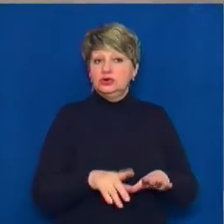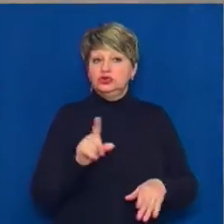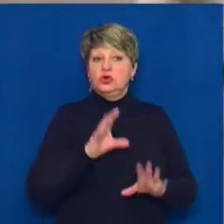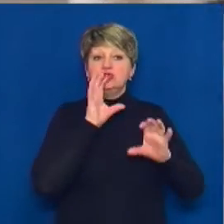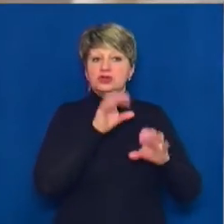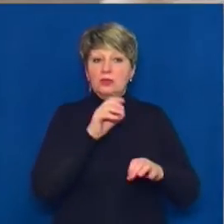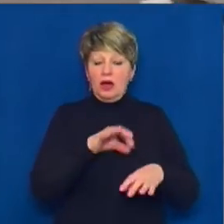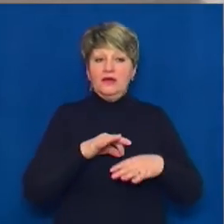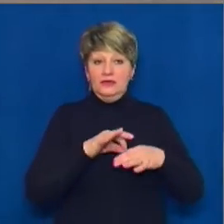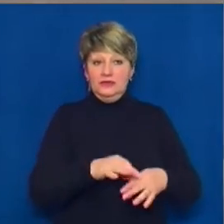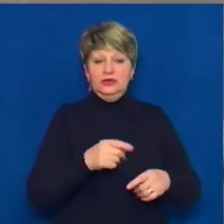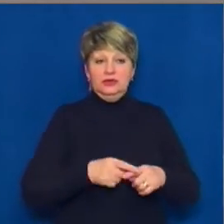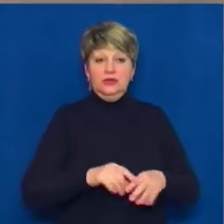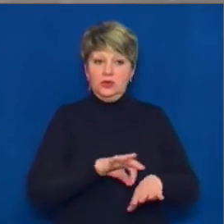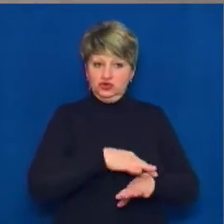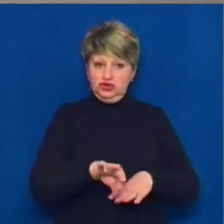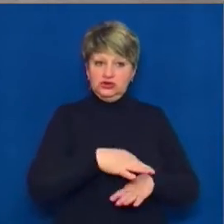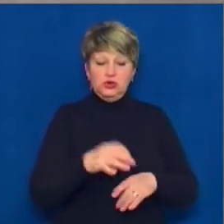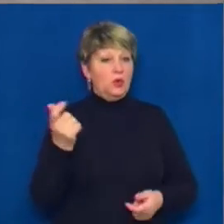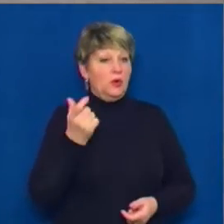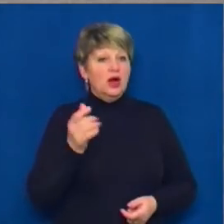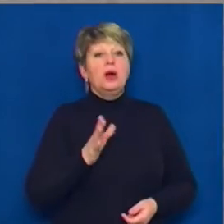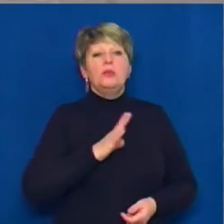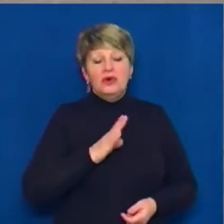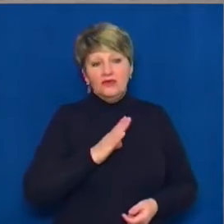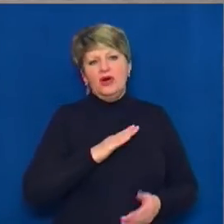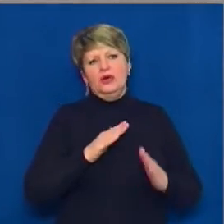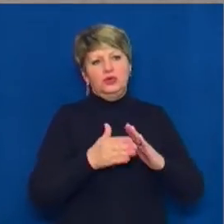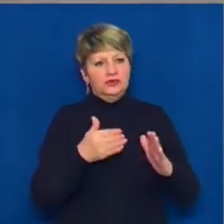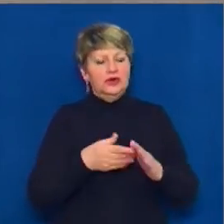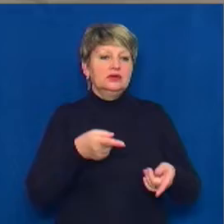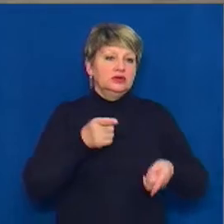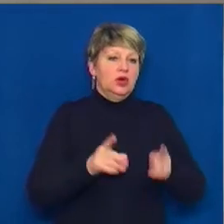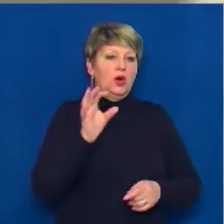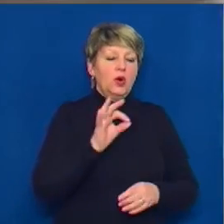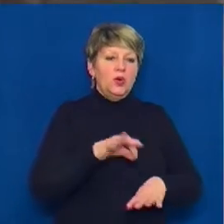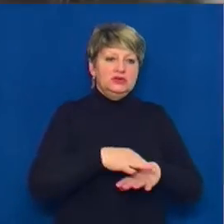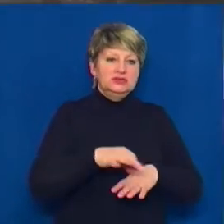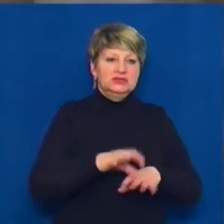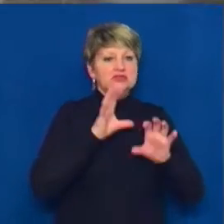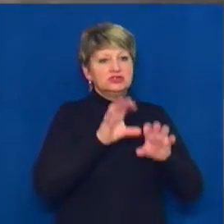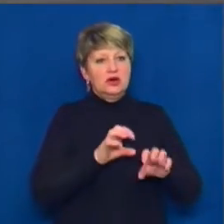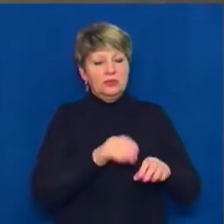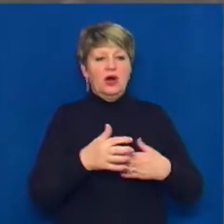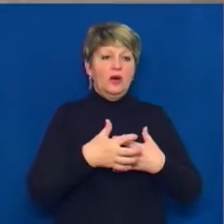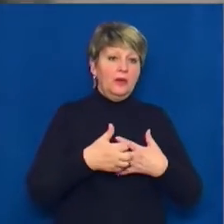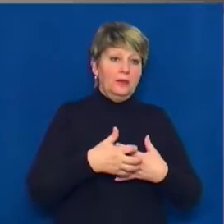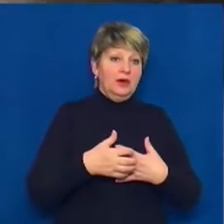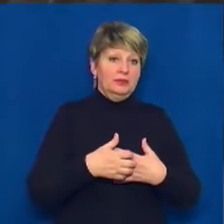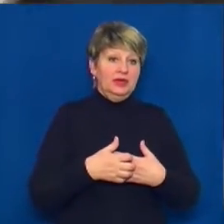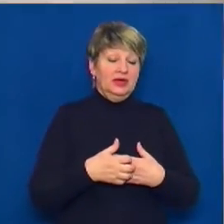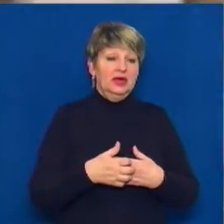жорстоко поводяться господарі. Бувають виклики про знущання над тваринами, як і над котами, так і над